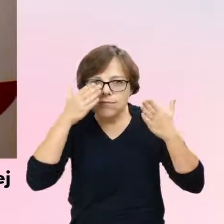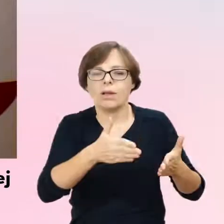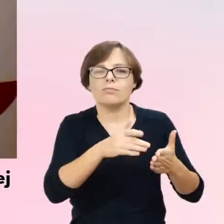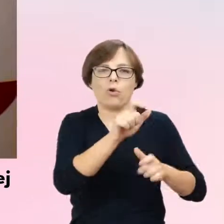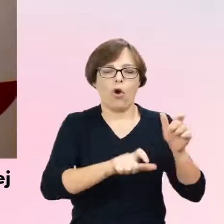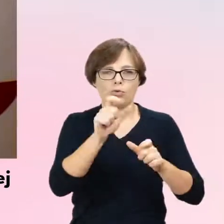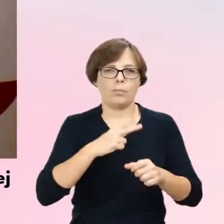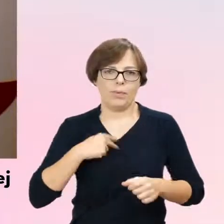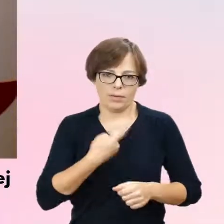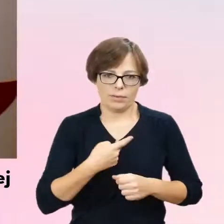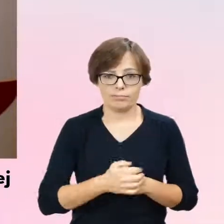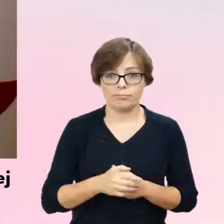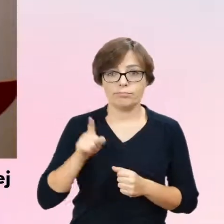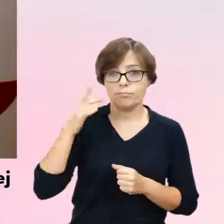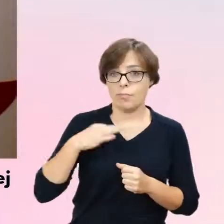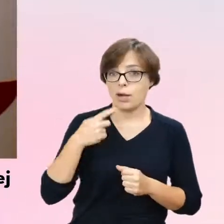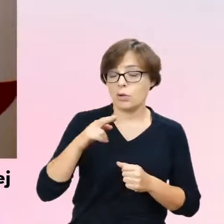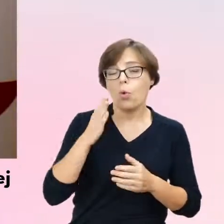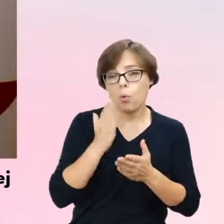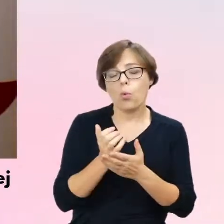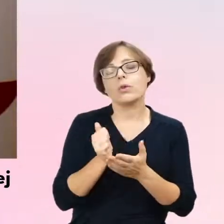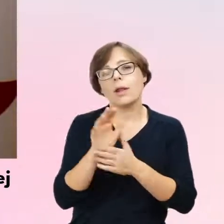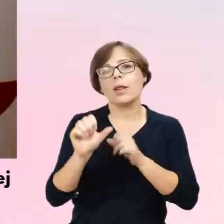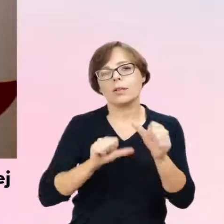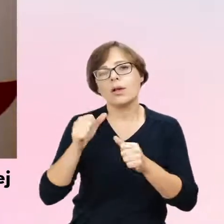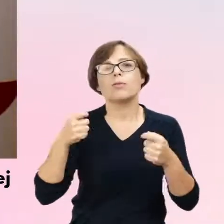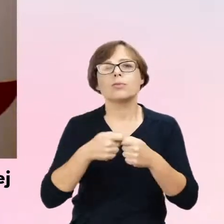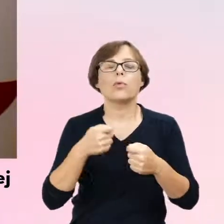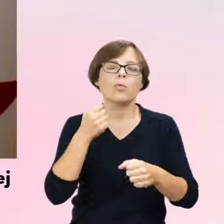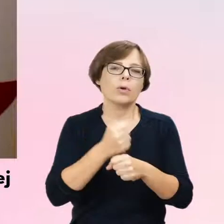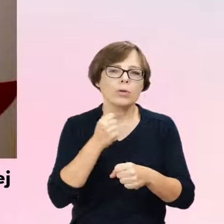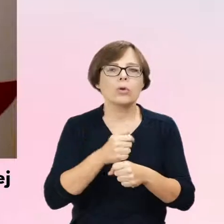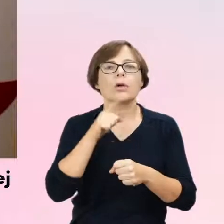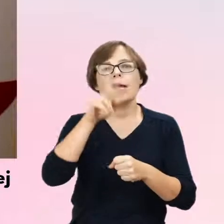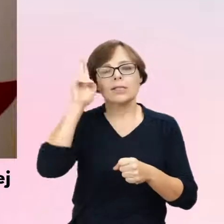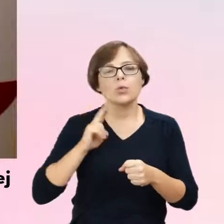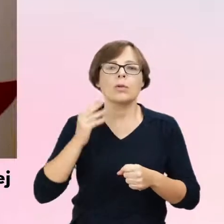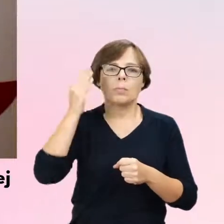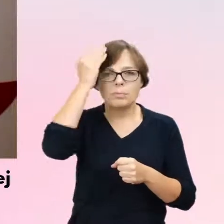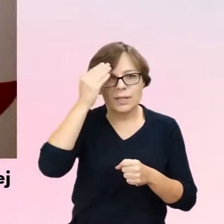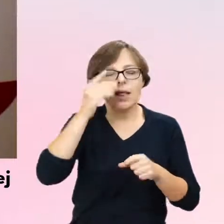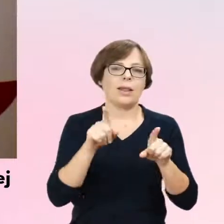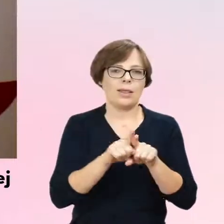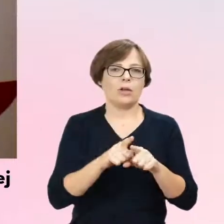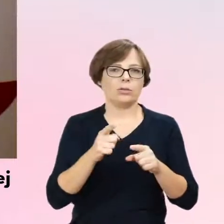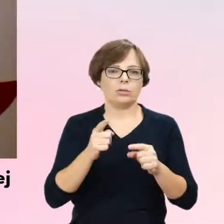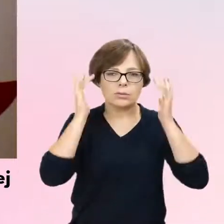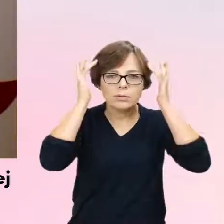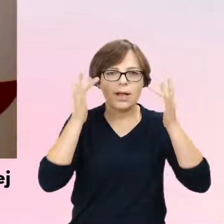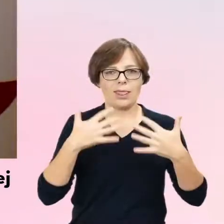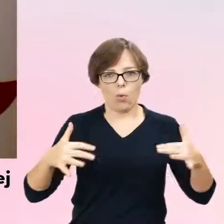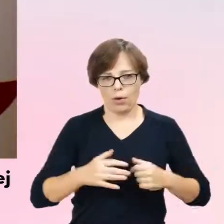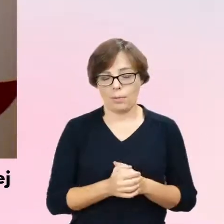I pani doktor jest od kilkunastu lat związana z Instytutem Psychiatrii i Neurologii. W sferze